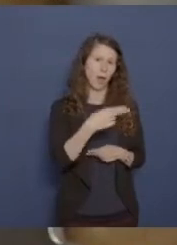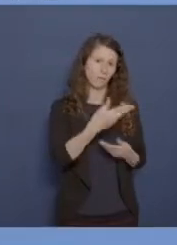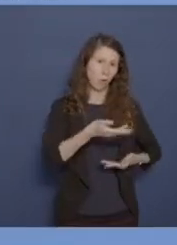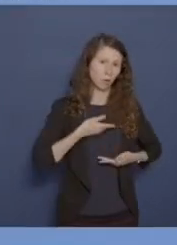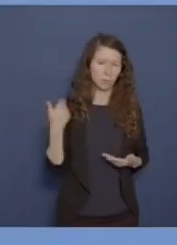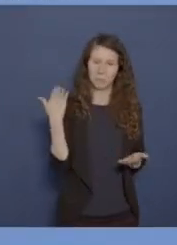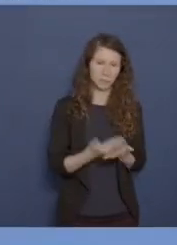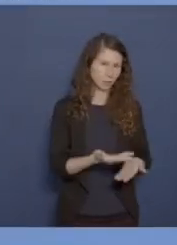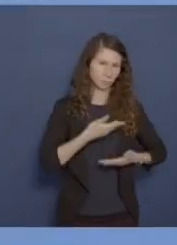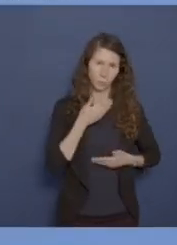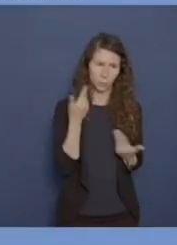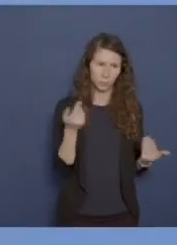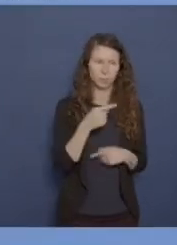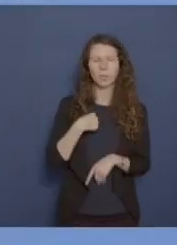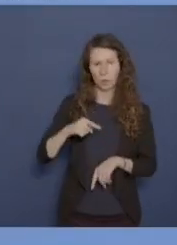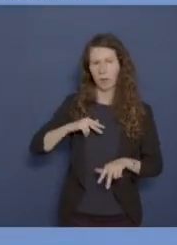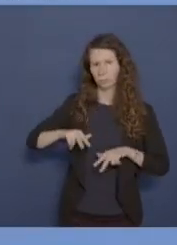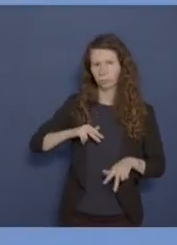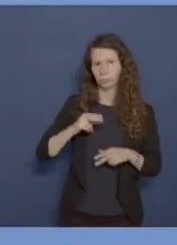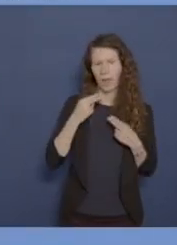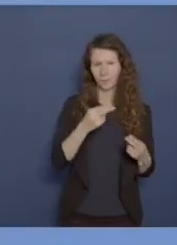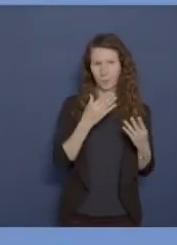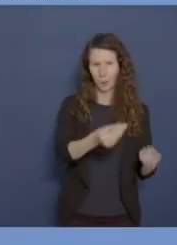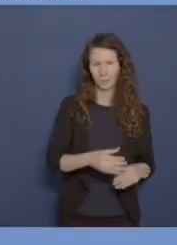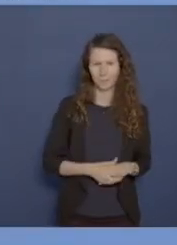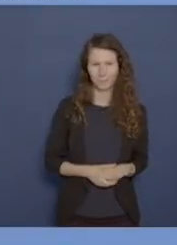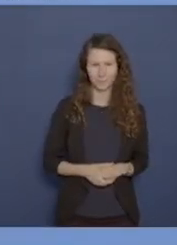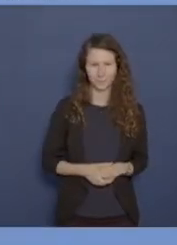habe. Dann kümmere ich mich noch mal darum, dass Sie die Antwort noch erhalten.